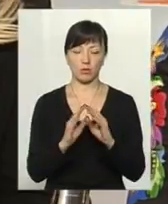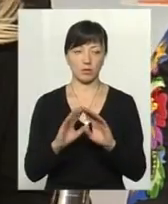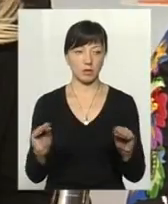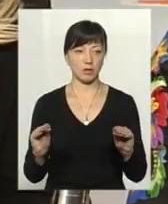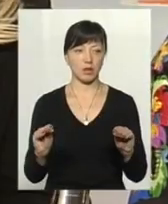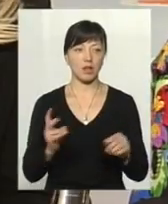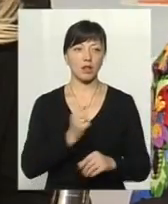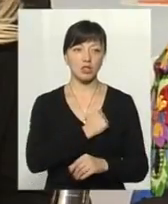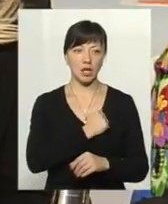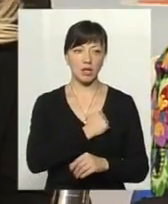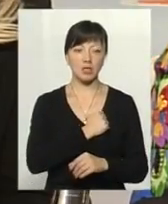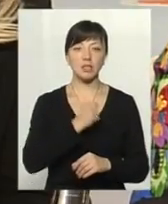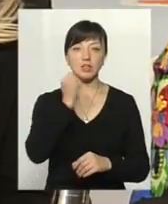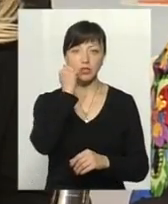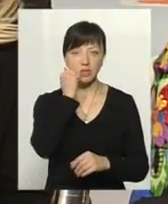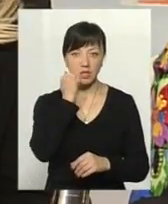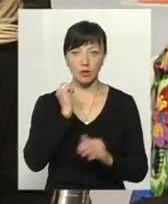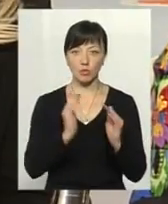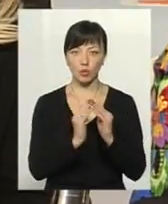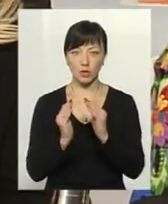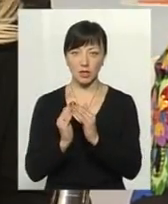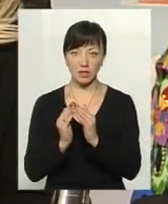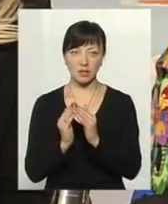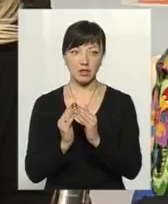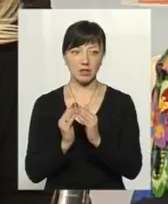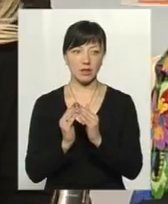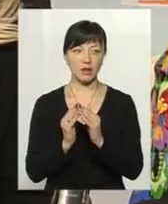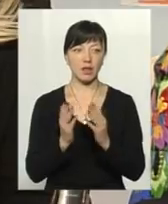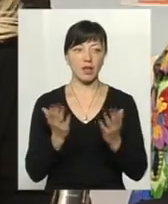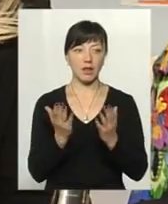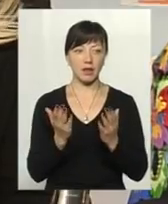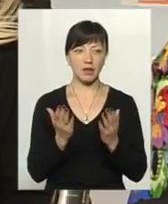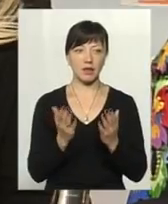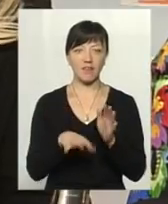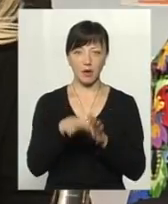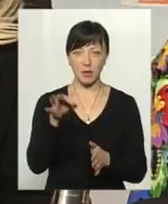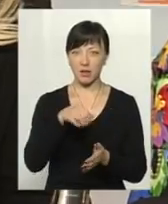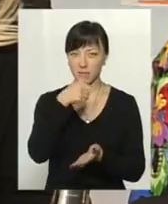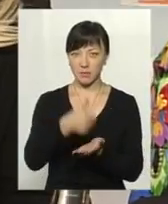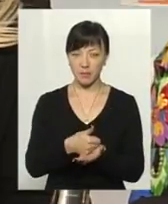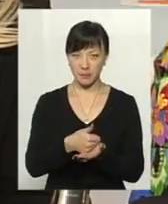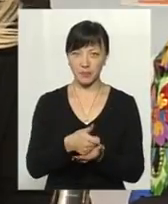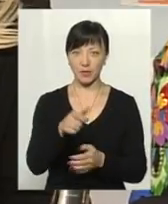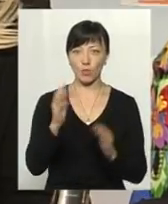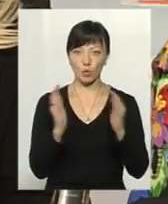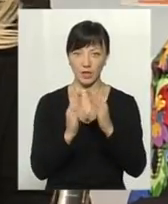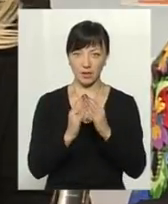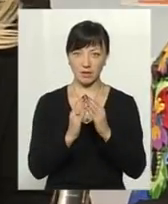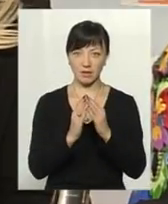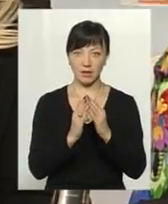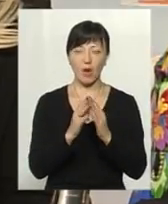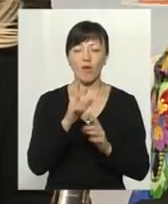На жаль, старші будинки, вибрані в всіх житлових будинках, які відповідальні за зняття показників лічильників,